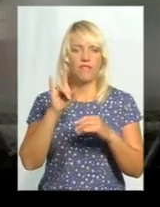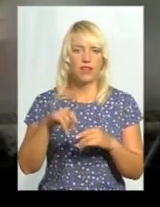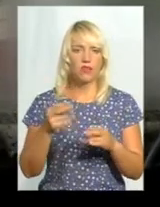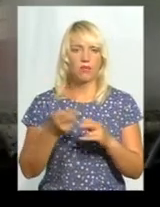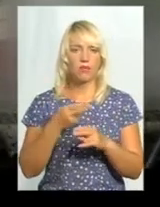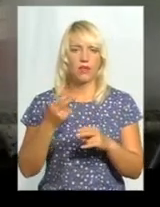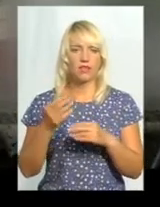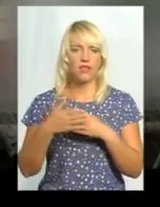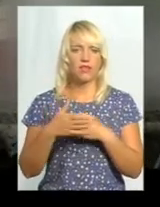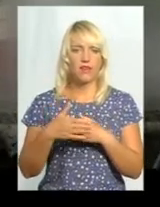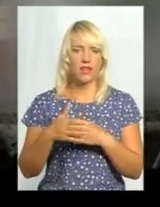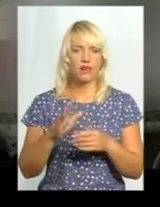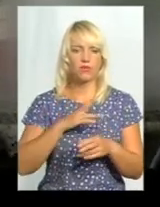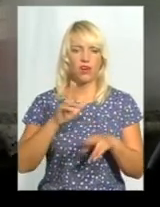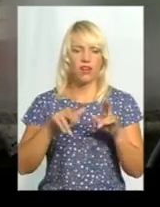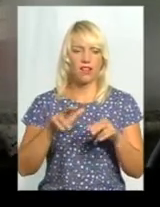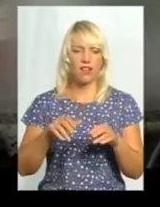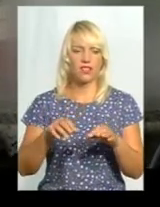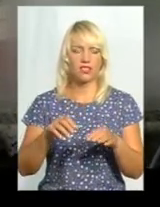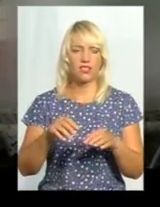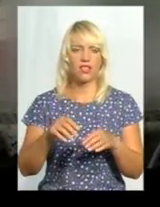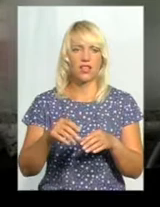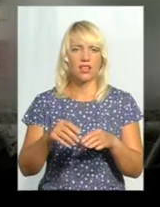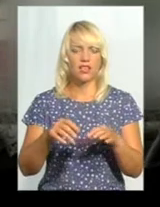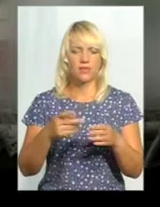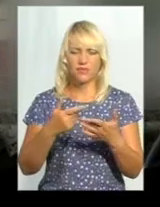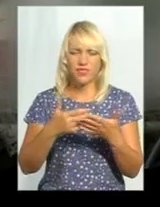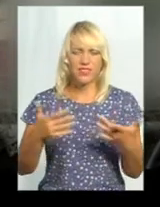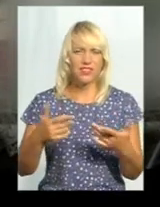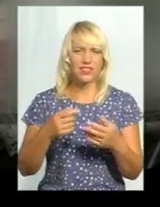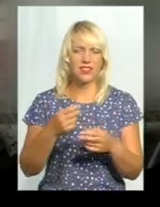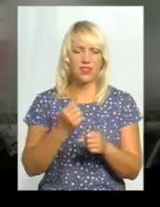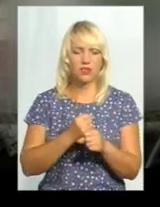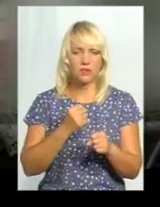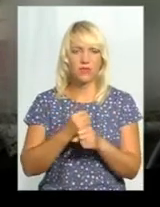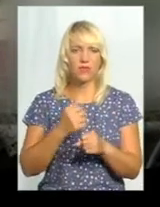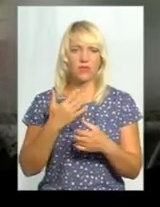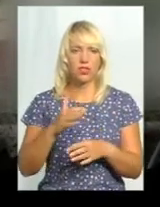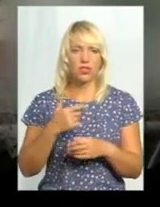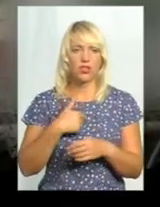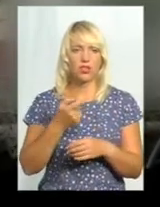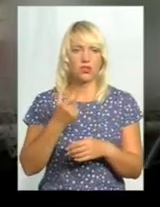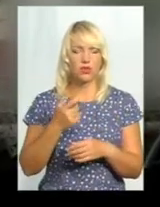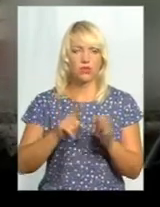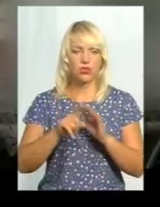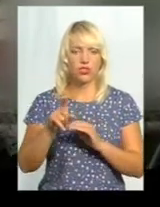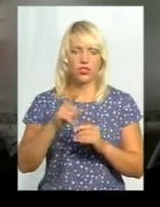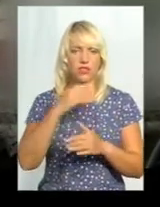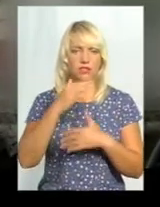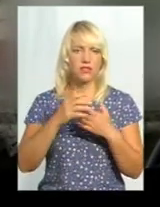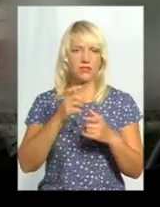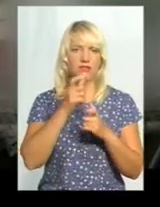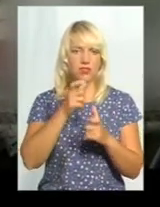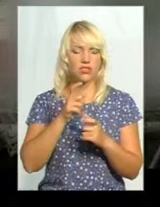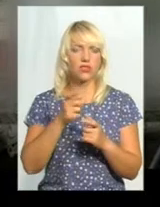іншого. Там бувало таке, що на одній музіх стояв, навіть не було як стояти. Так ми в нього пропрацювали трохи, вже коли ми почали скандалити за ці гроші, що в нас дійсно не було.